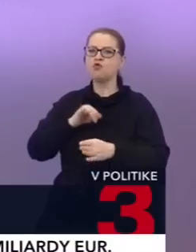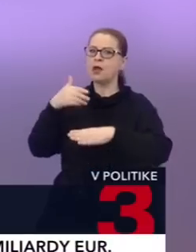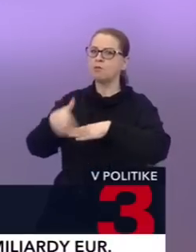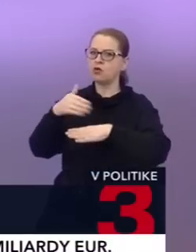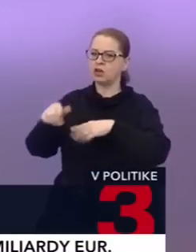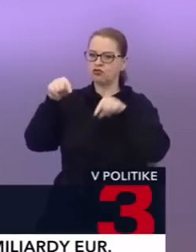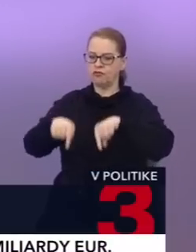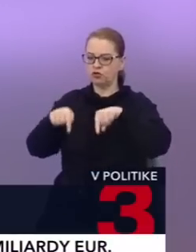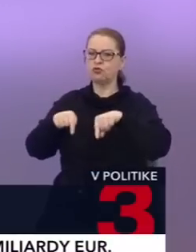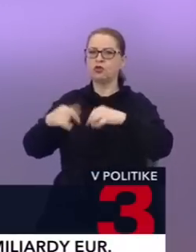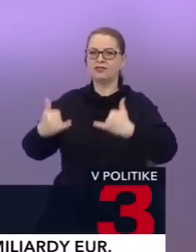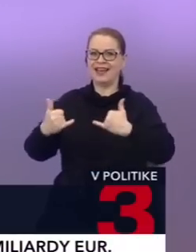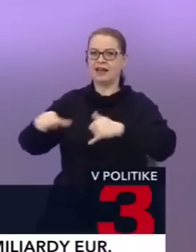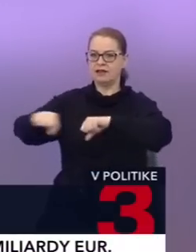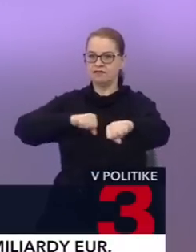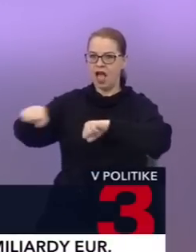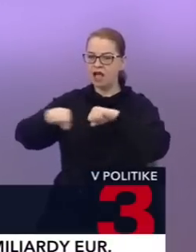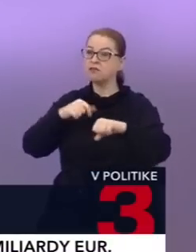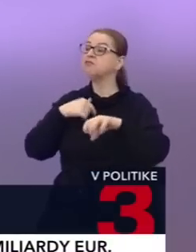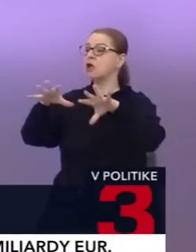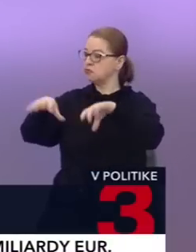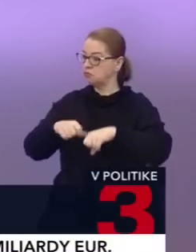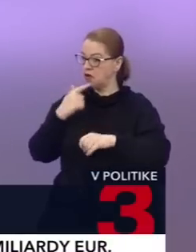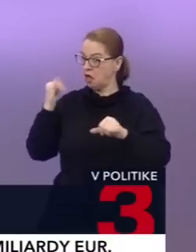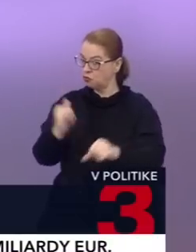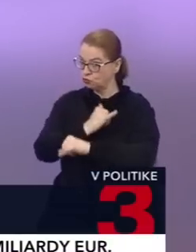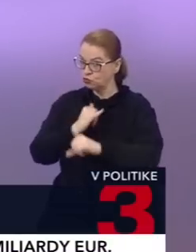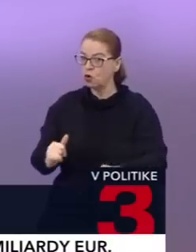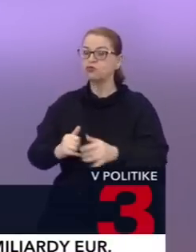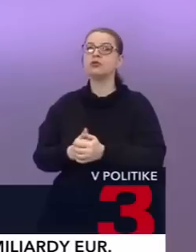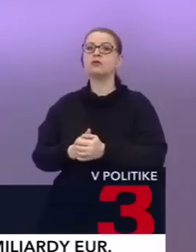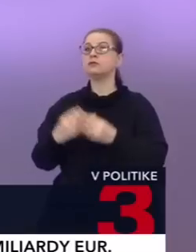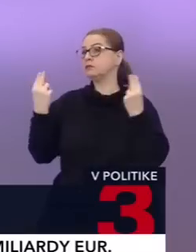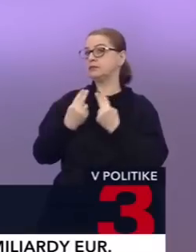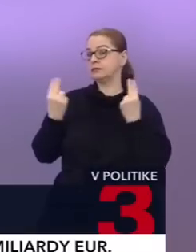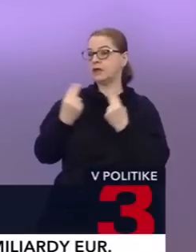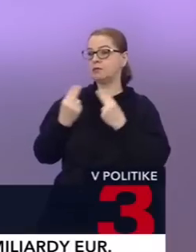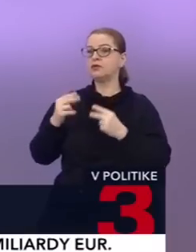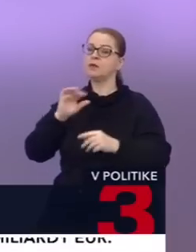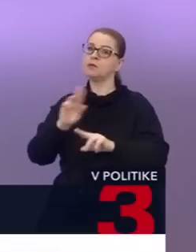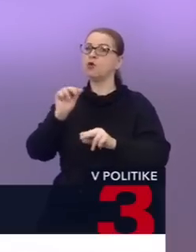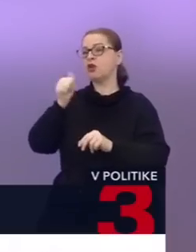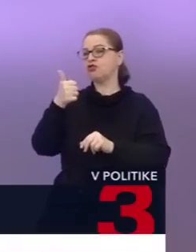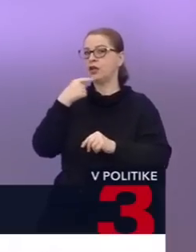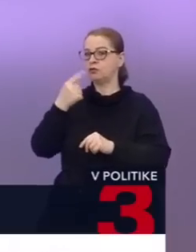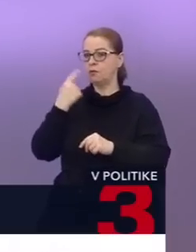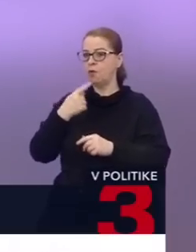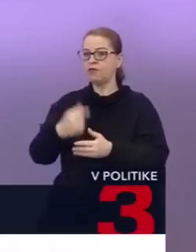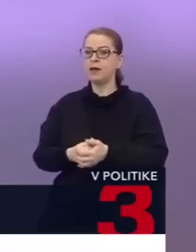táto vláda. Takže prijal som to ako fakt. A samozrejme, možno len jednu zmienku k tomu poviem.